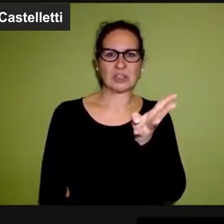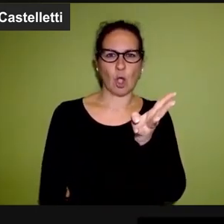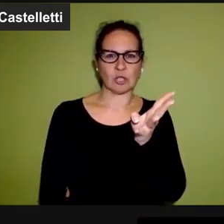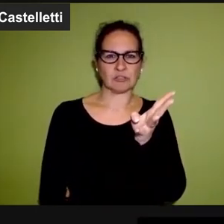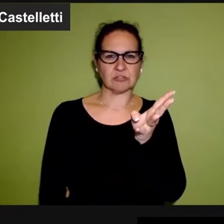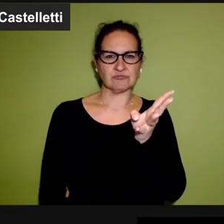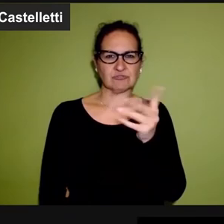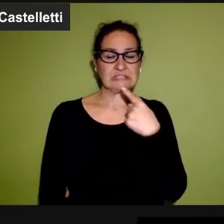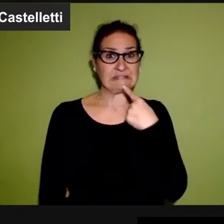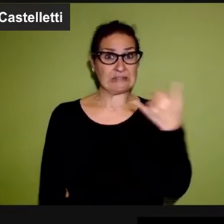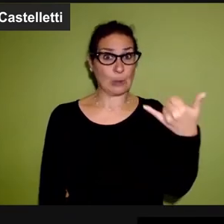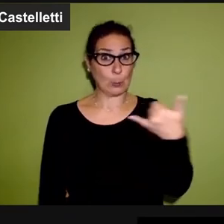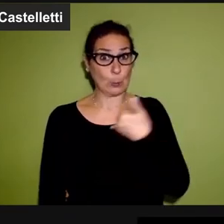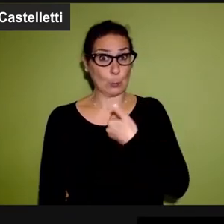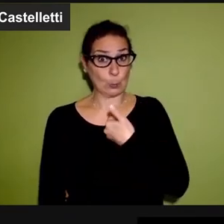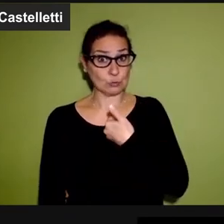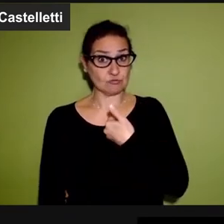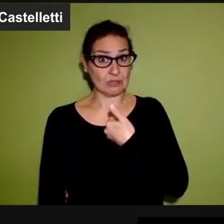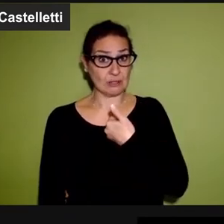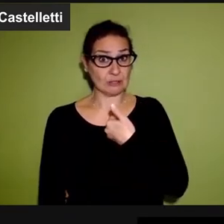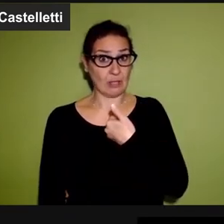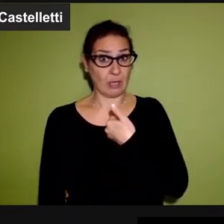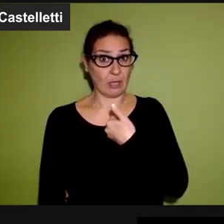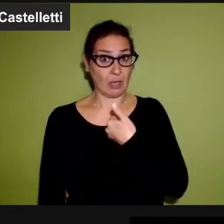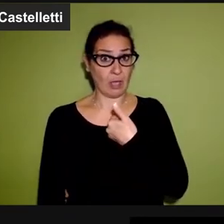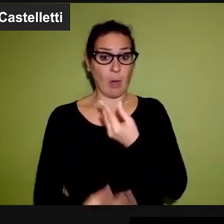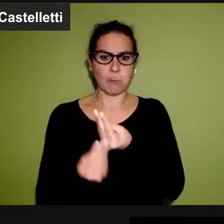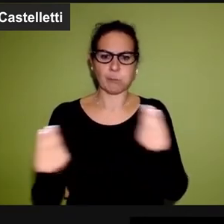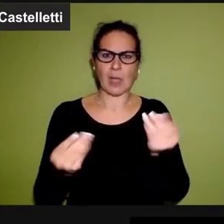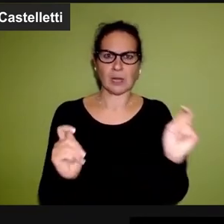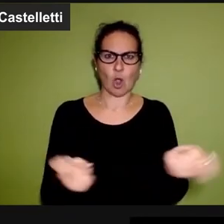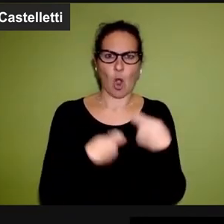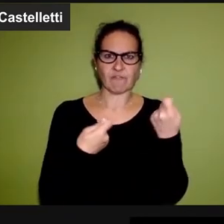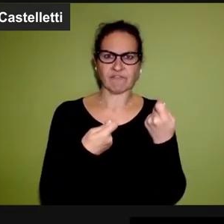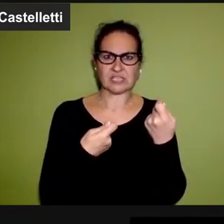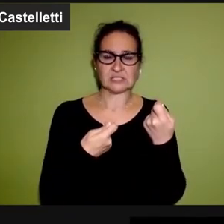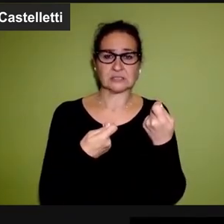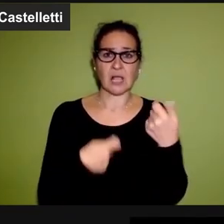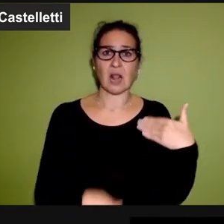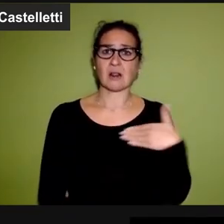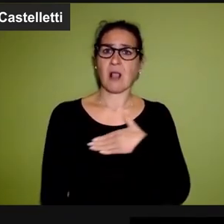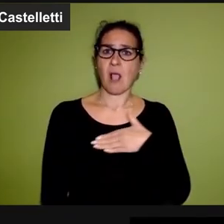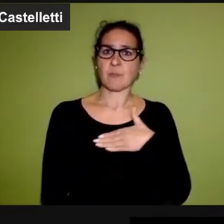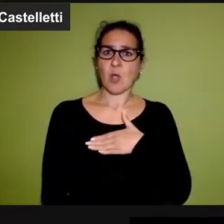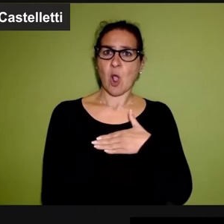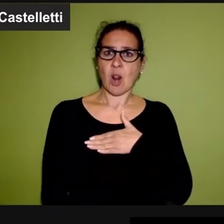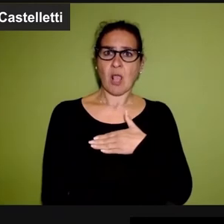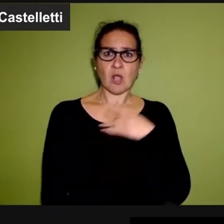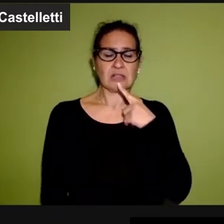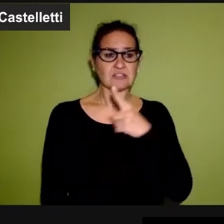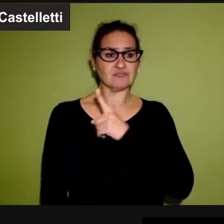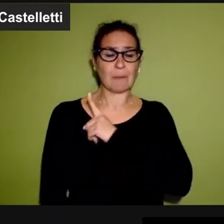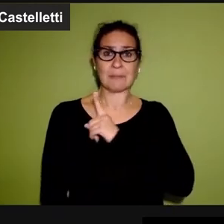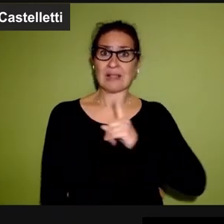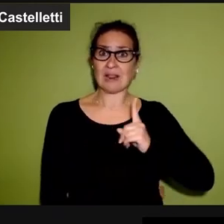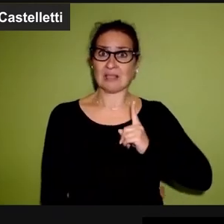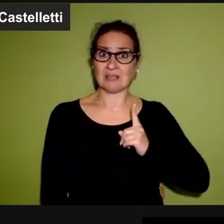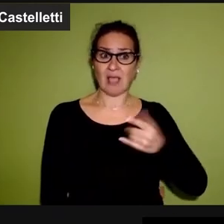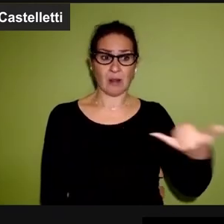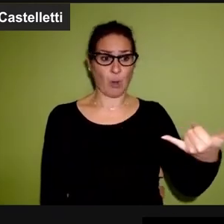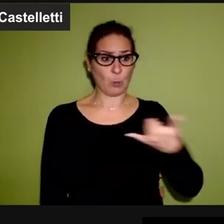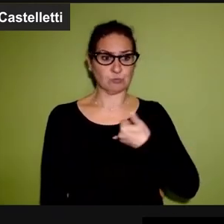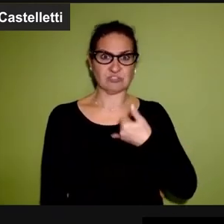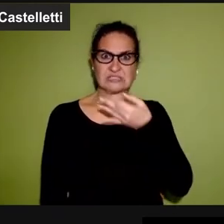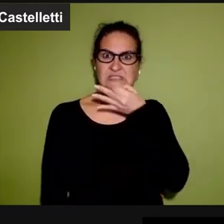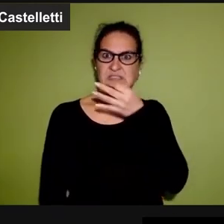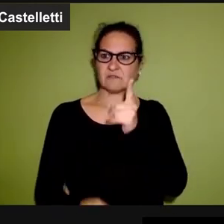XIV confiscava i beni dei colpevoli di suicidio e Napoleone proclamò che un soldato che